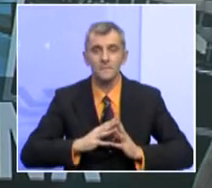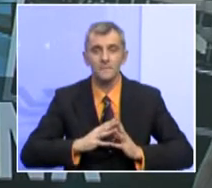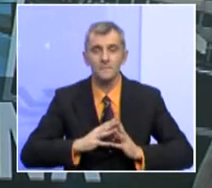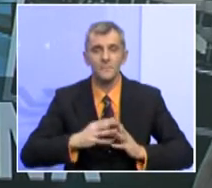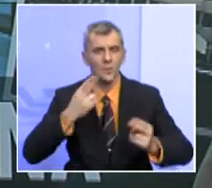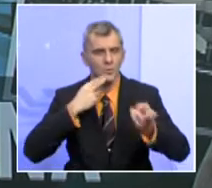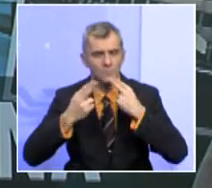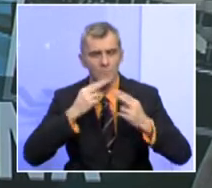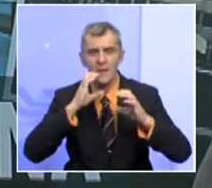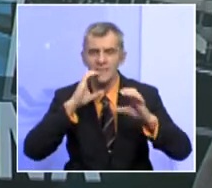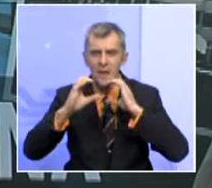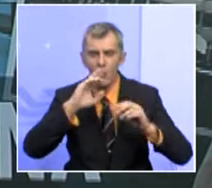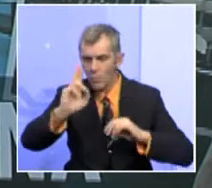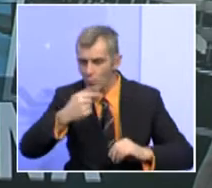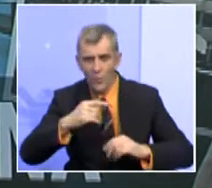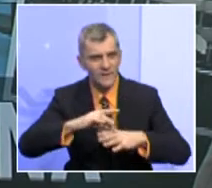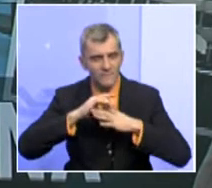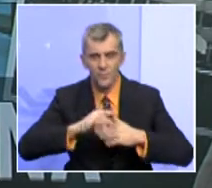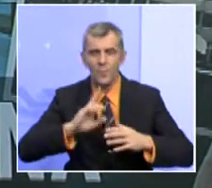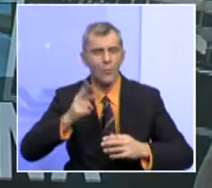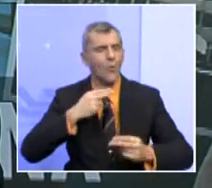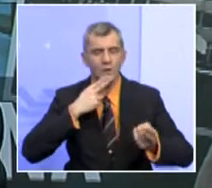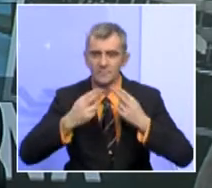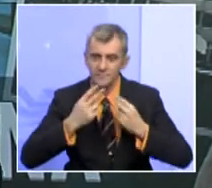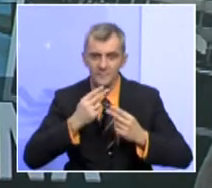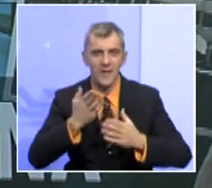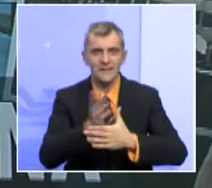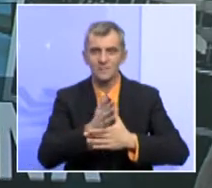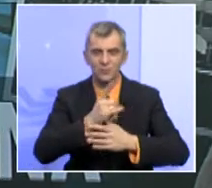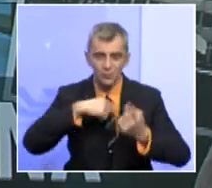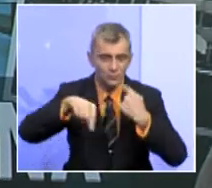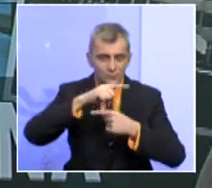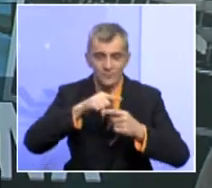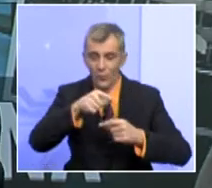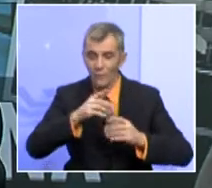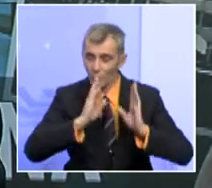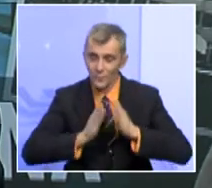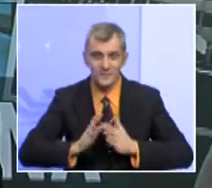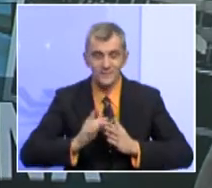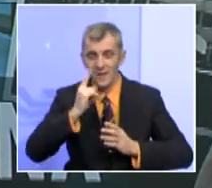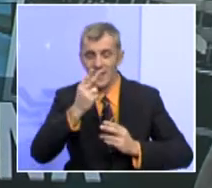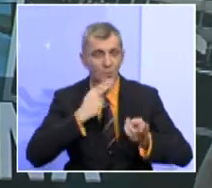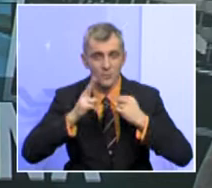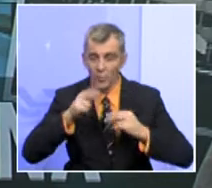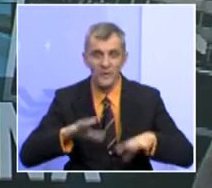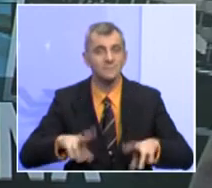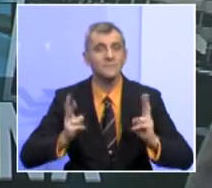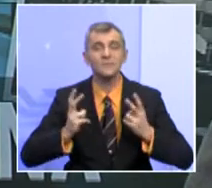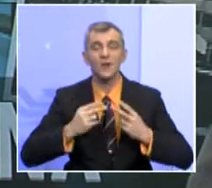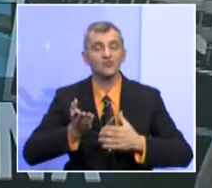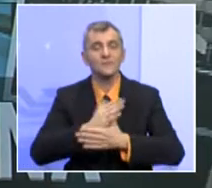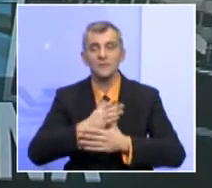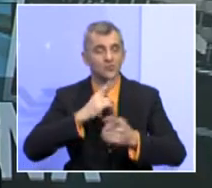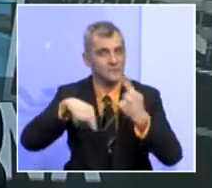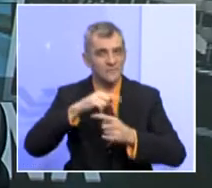Kompromis i dialog se mora voditi, odnosno dialog se mora voditi između svih sudionika tog procesa i kompromis se mora tražiti između svih.